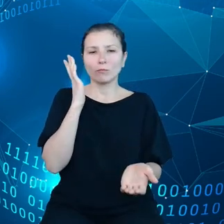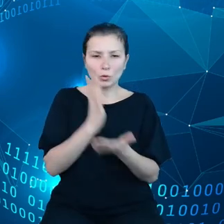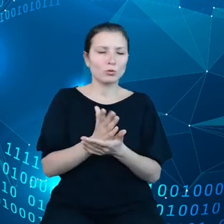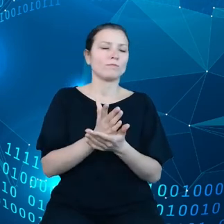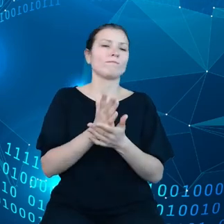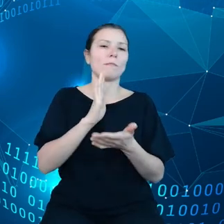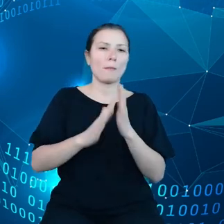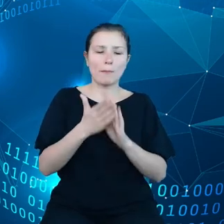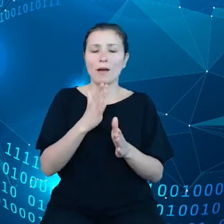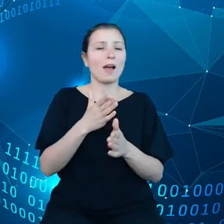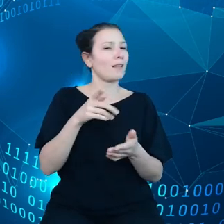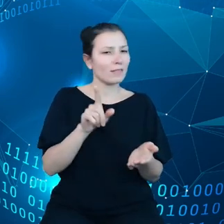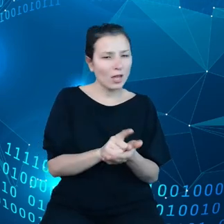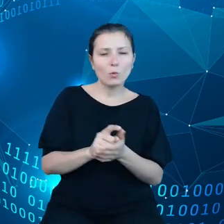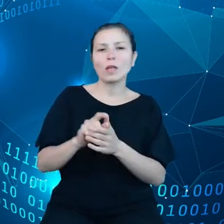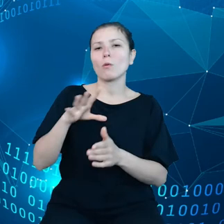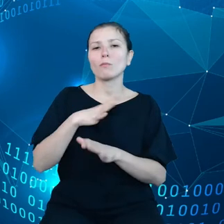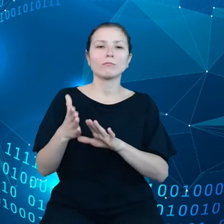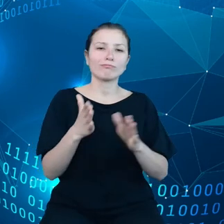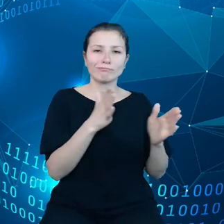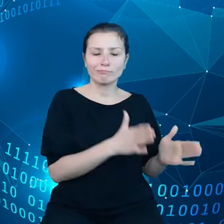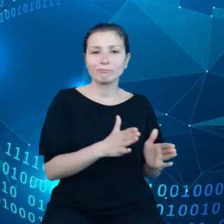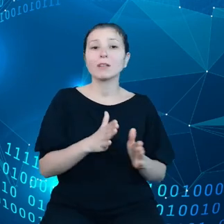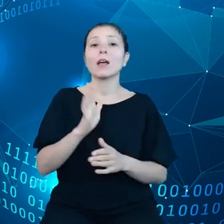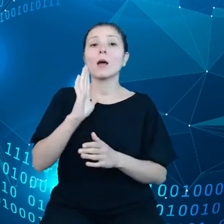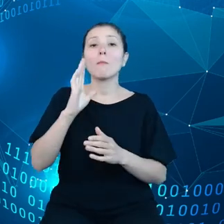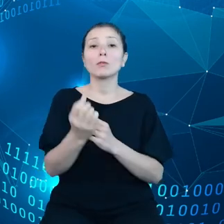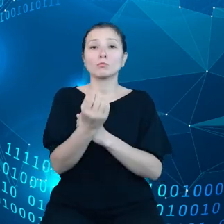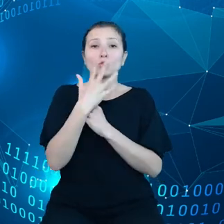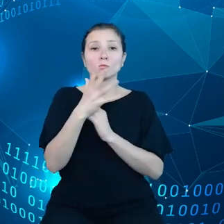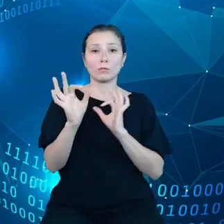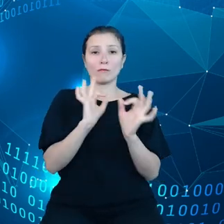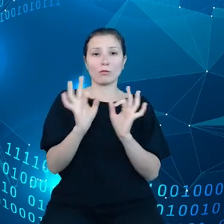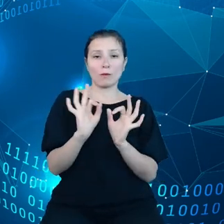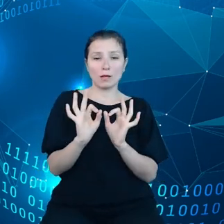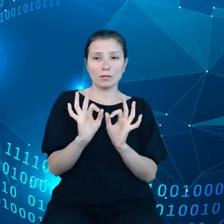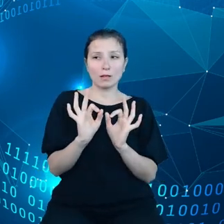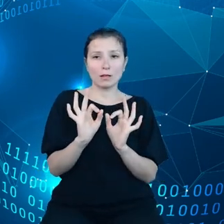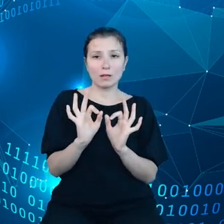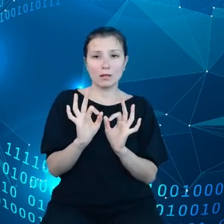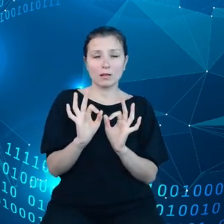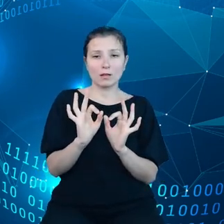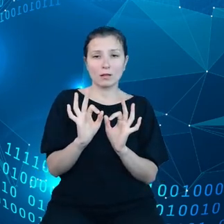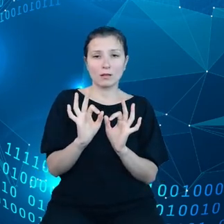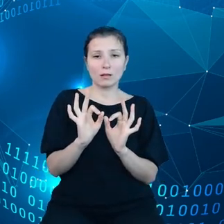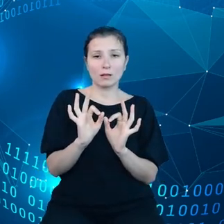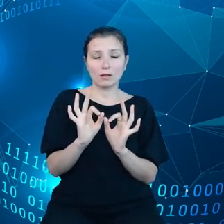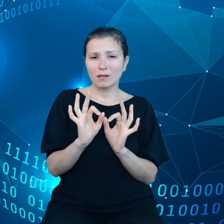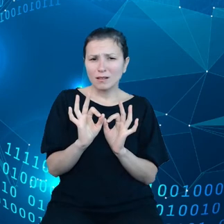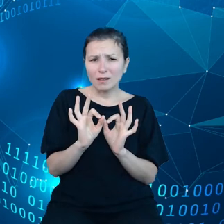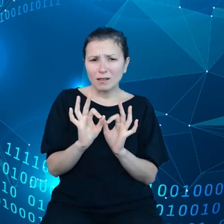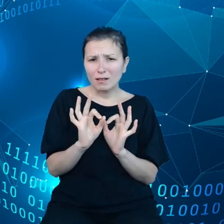Później dostajemy komunikatem, który na marginesie tutaj pojawia się zupełnie